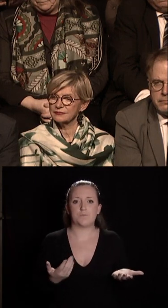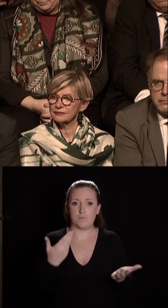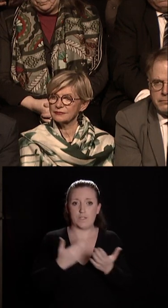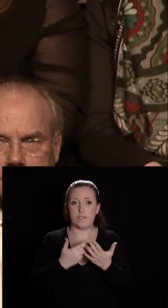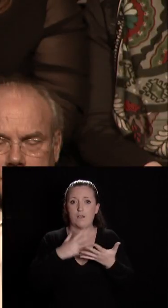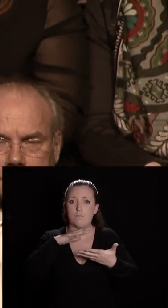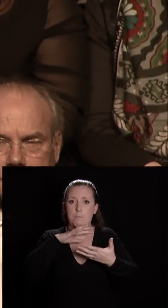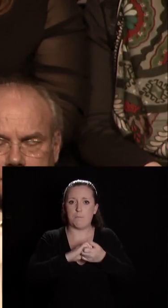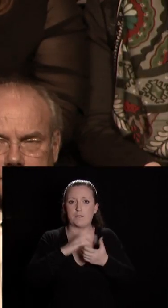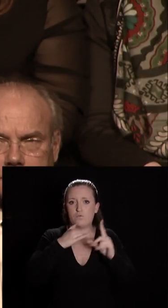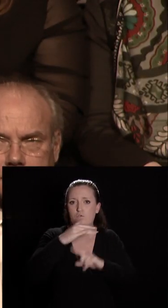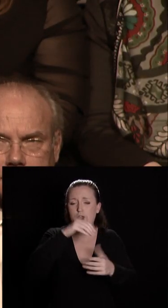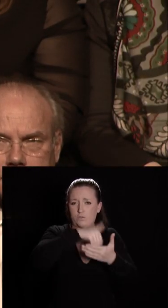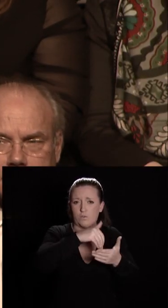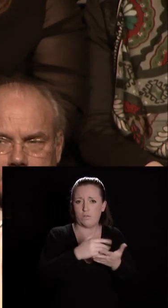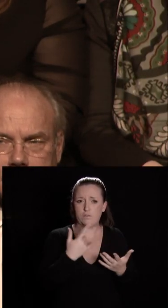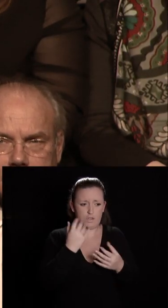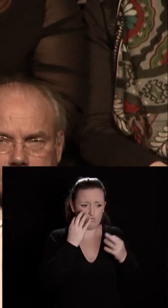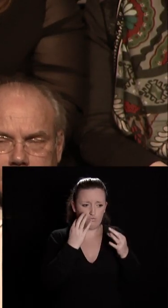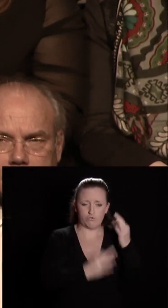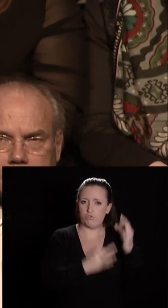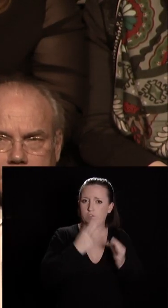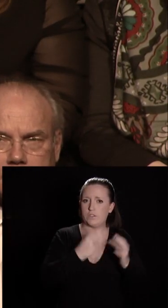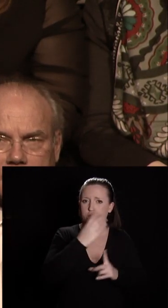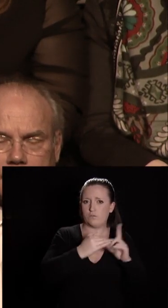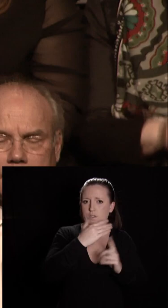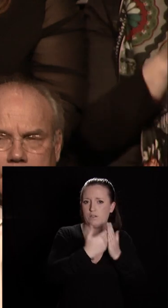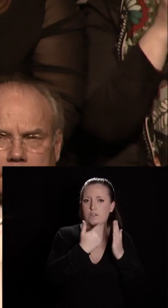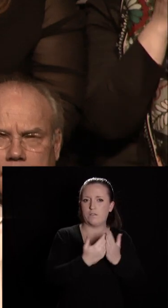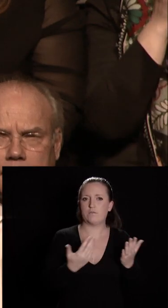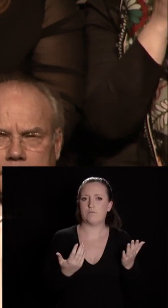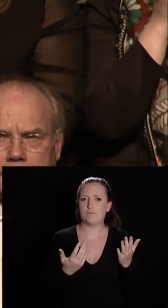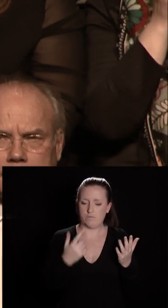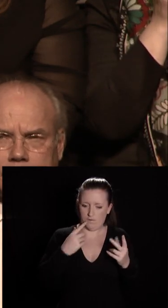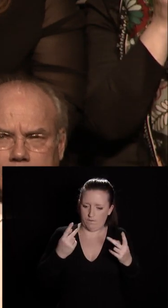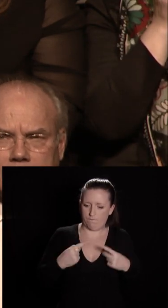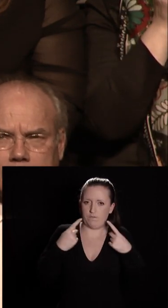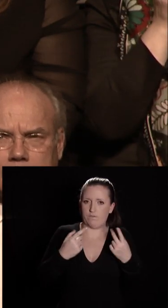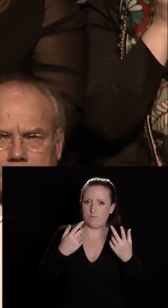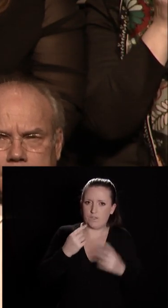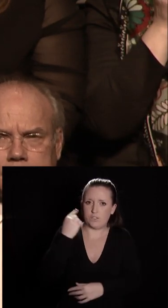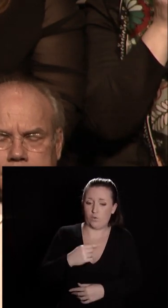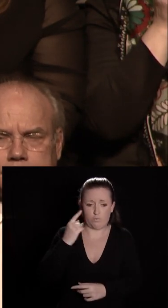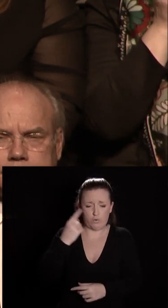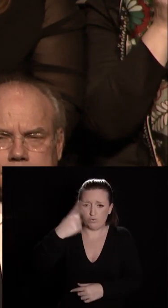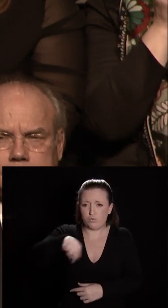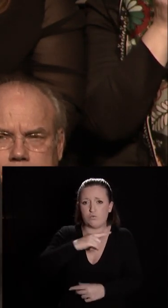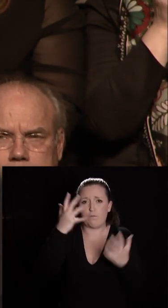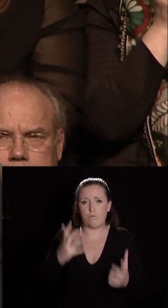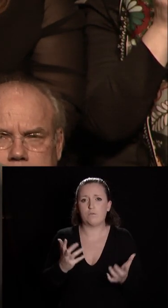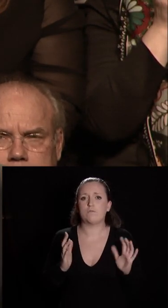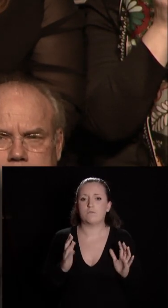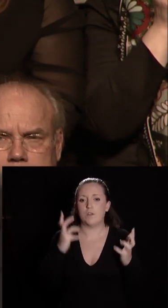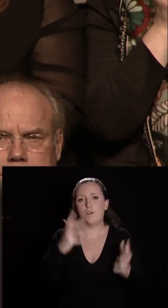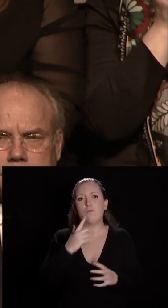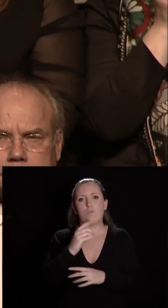social, c'est au cœur de la justice sociale. vivre ensemble à Dijon. Je veux donc que Dijon soit une ville à vivre pour tous. Je veux qu'à Dijon,